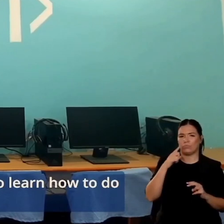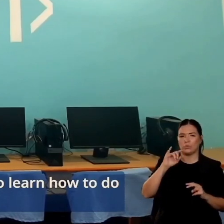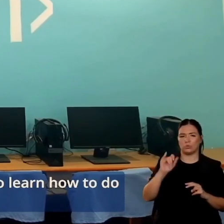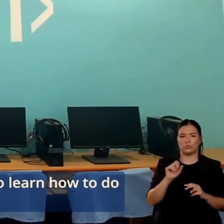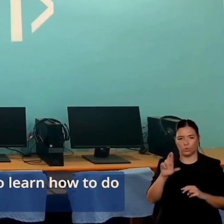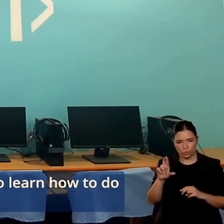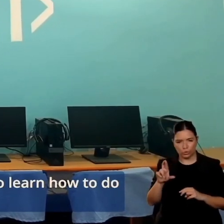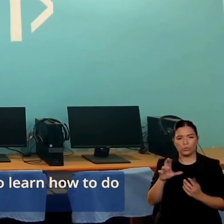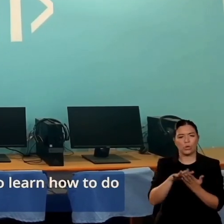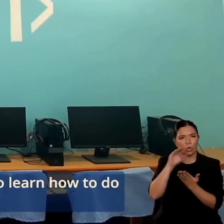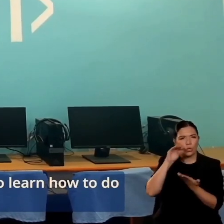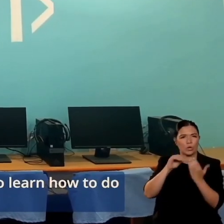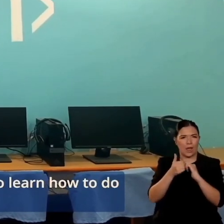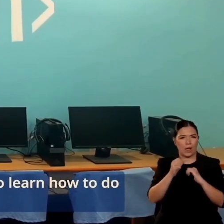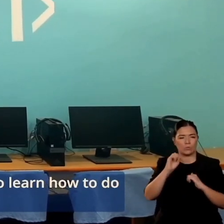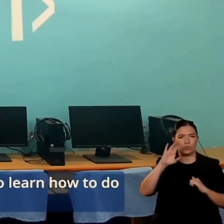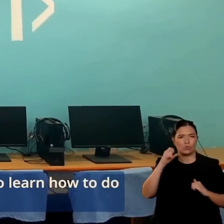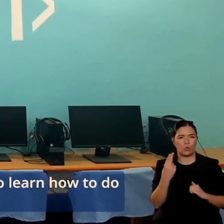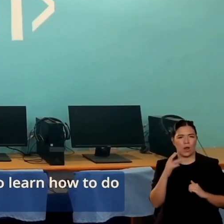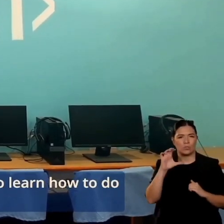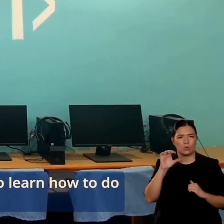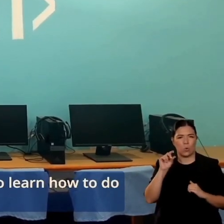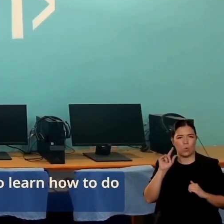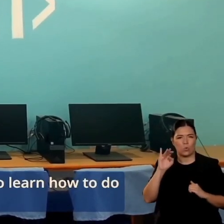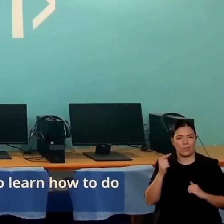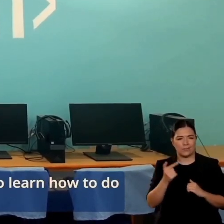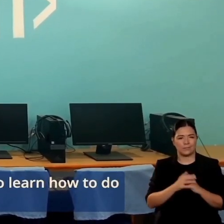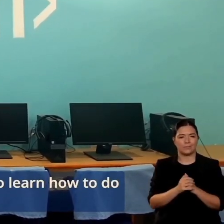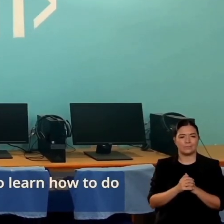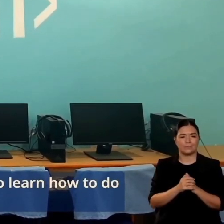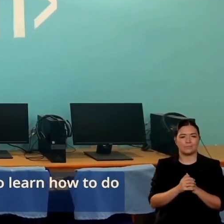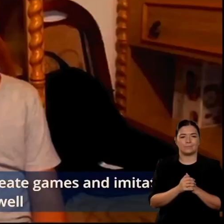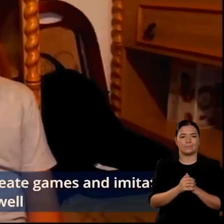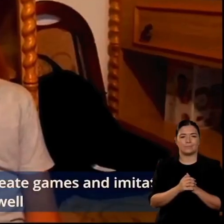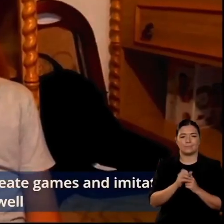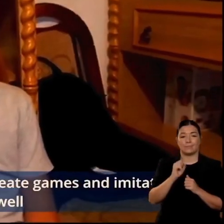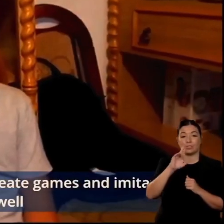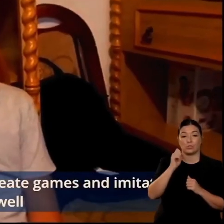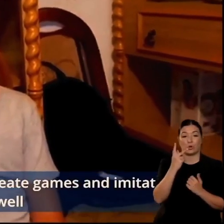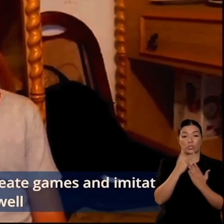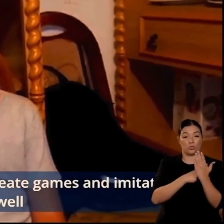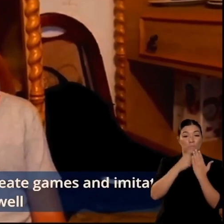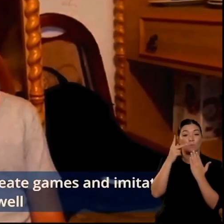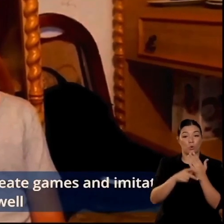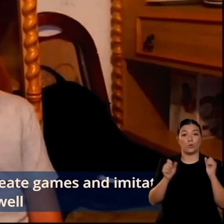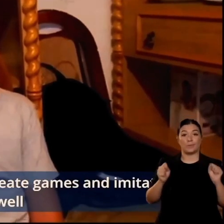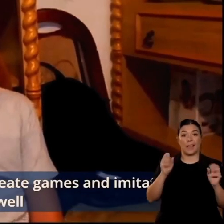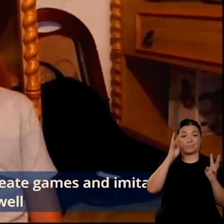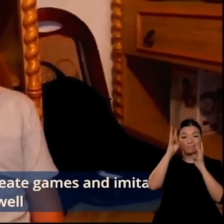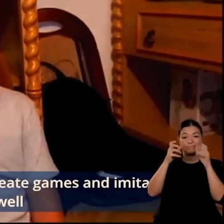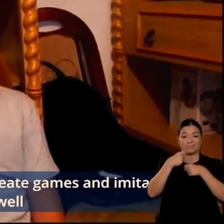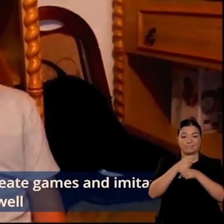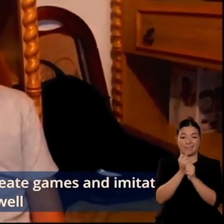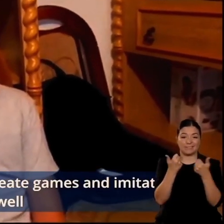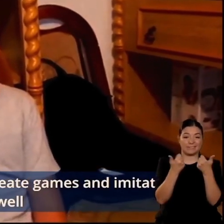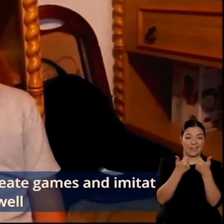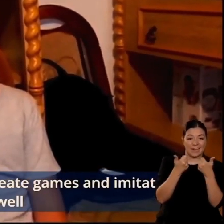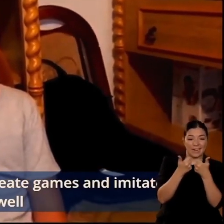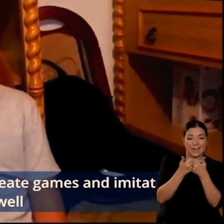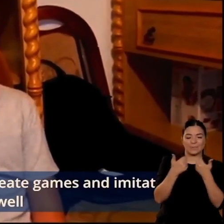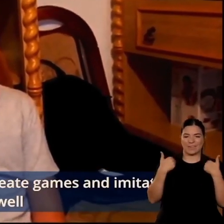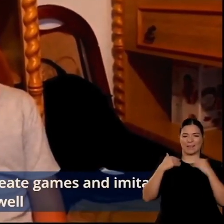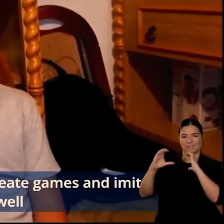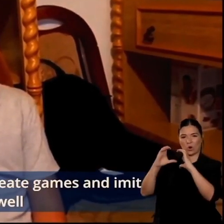conversazioni e sono molto, molto interessanti. Io ho imparato a utilizzare diversi giochi di